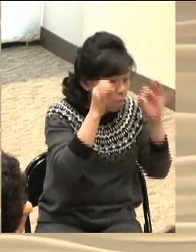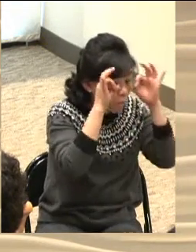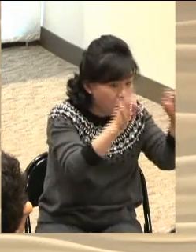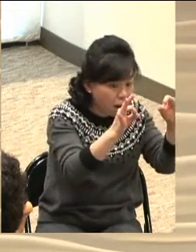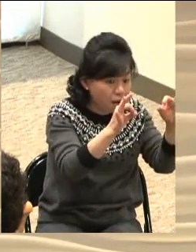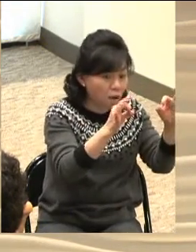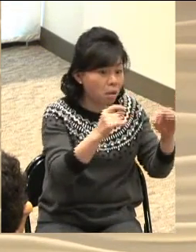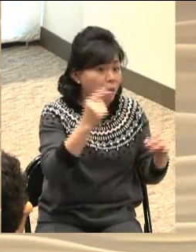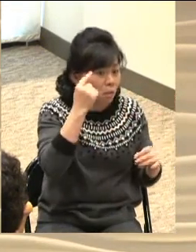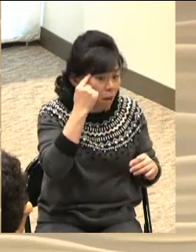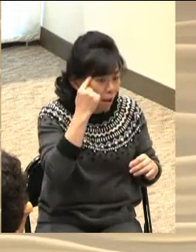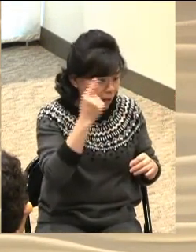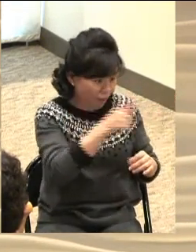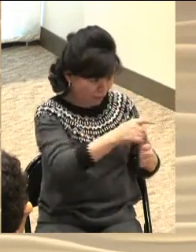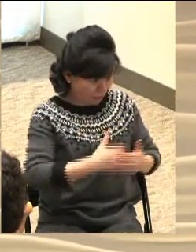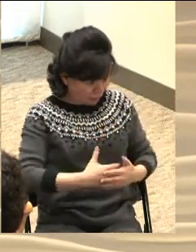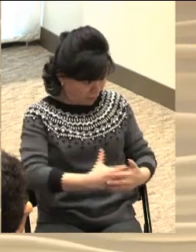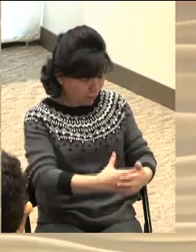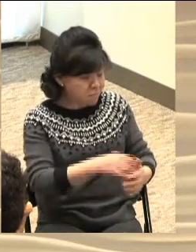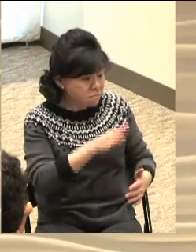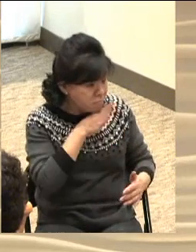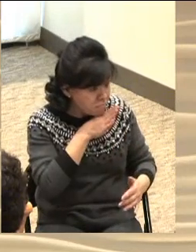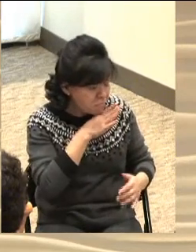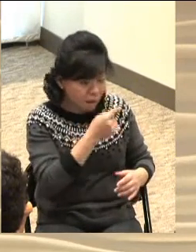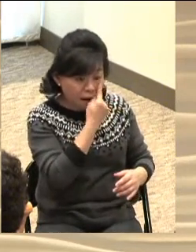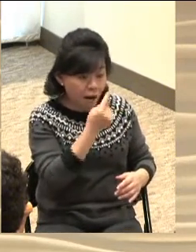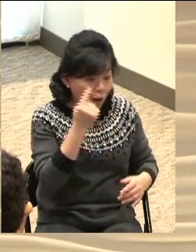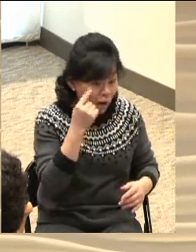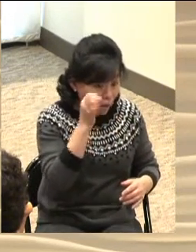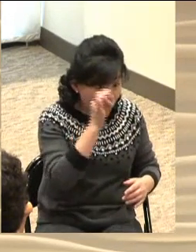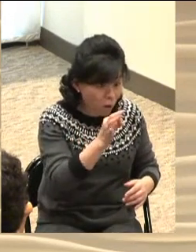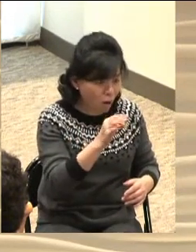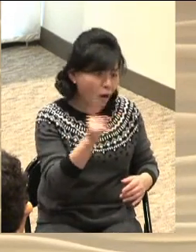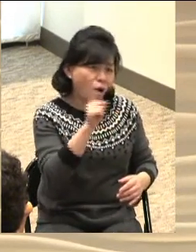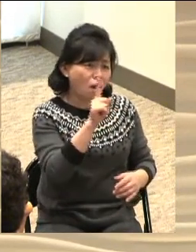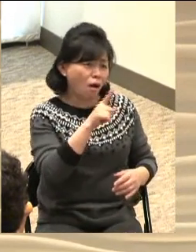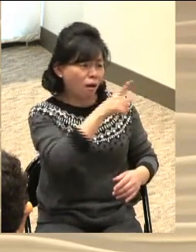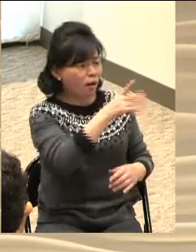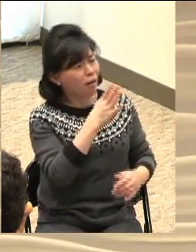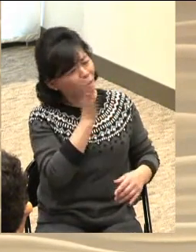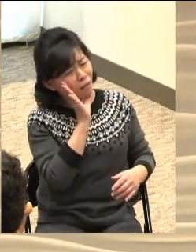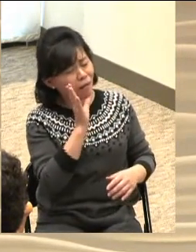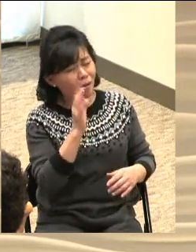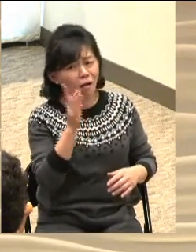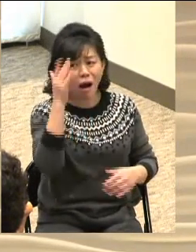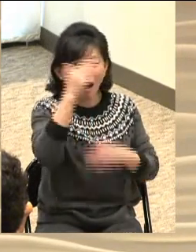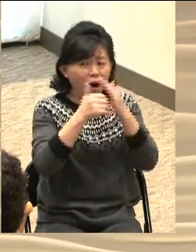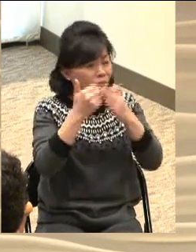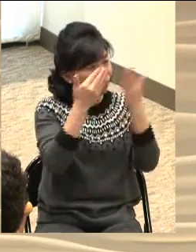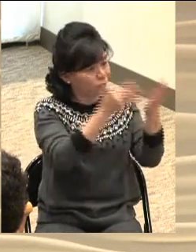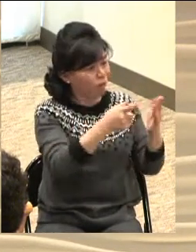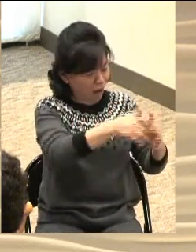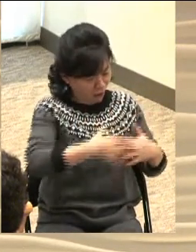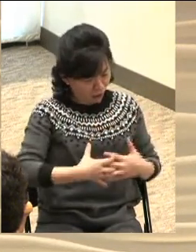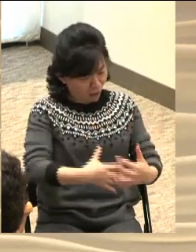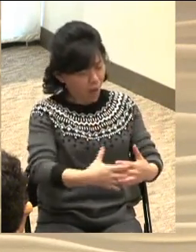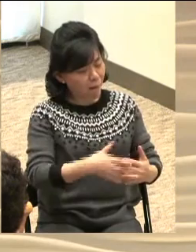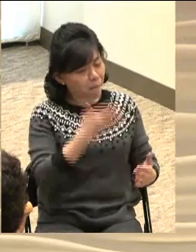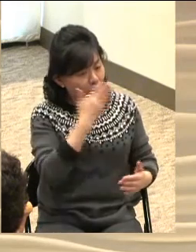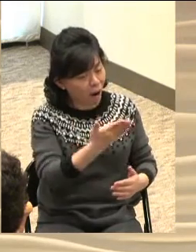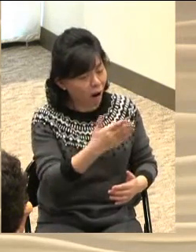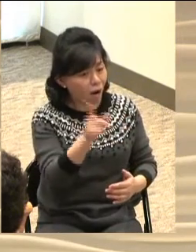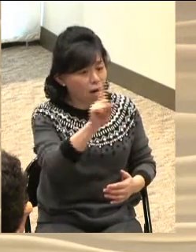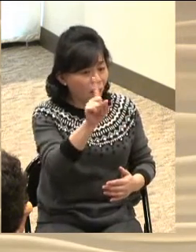하나님의 아들이 잉태될 것이라고 하는데 어떻게 그런 일이 일어날 수 있느냐는 질문에 너의 친족